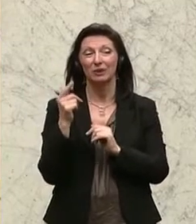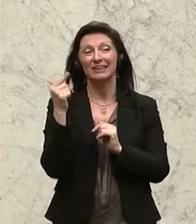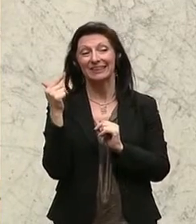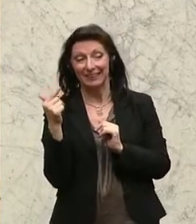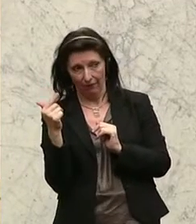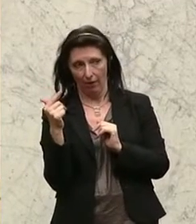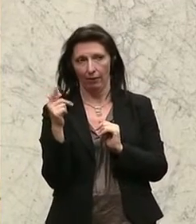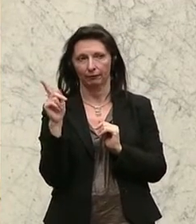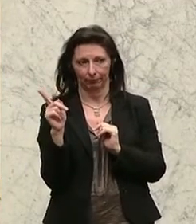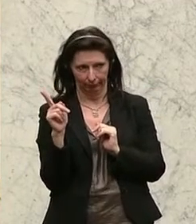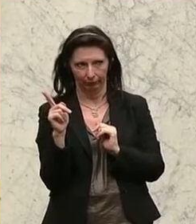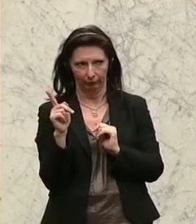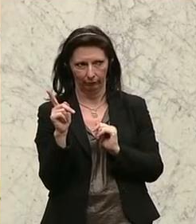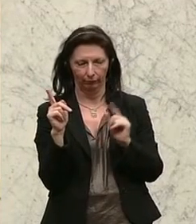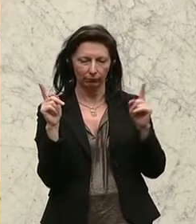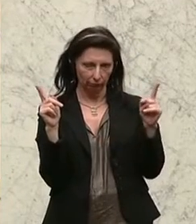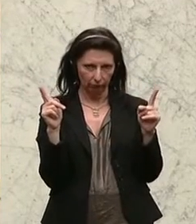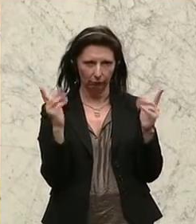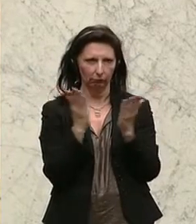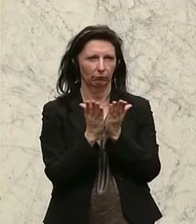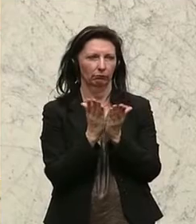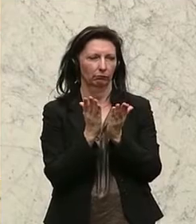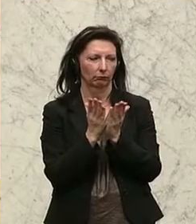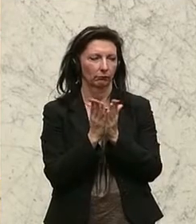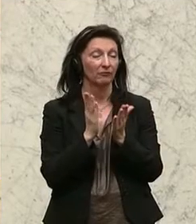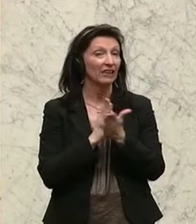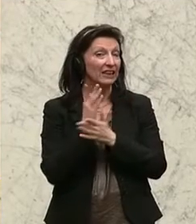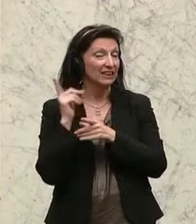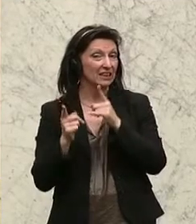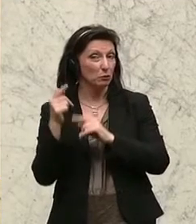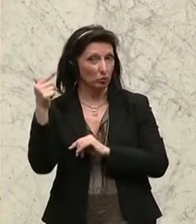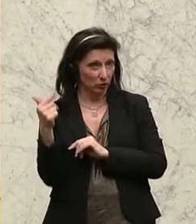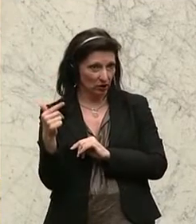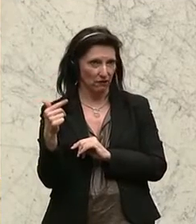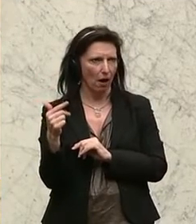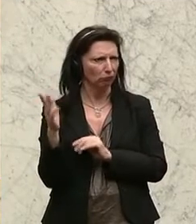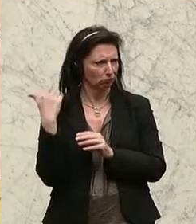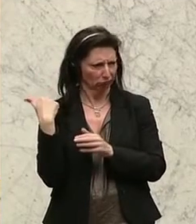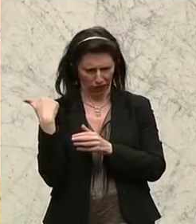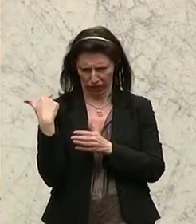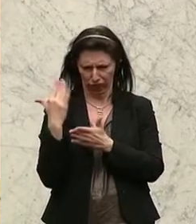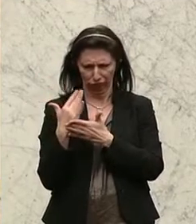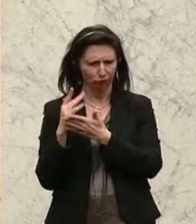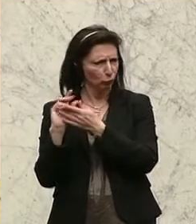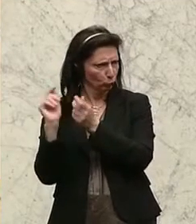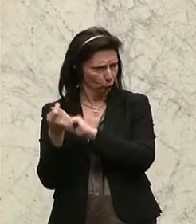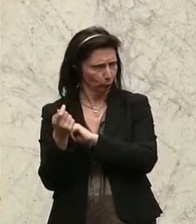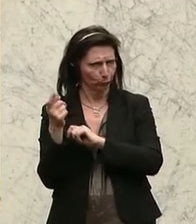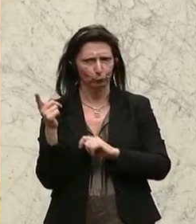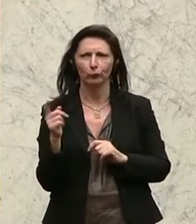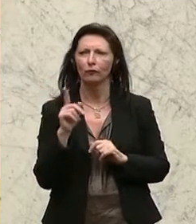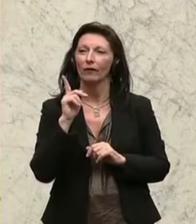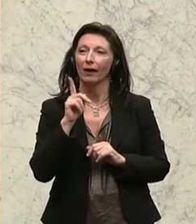die Pension laut Dienstbestimmung 2 abzielt. Jetzt ist die Dienstbestimmung 2 zwar bereits reformiert worden, aber